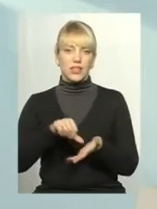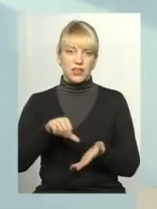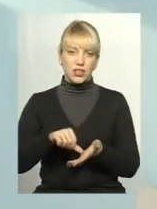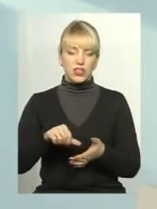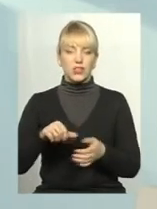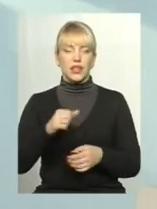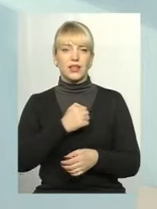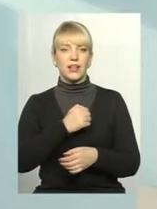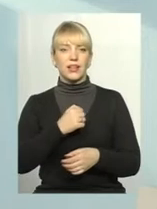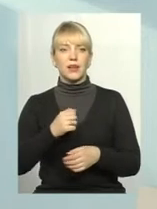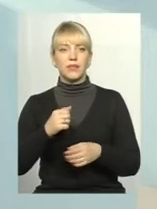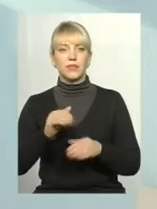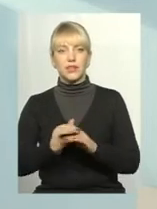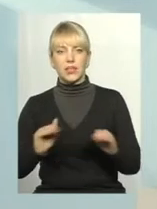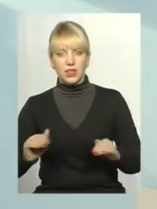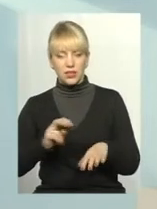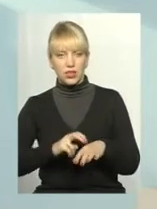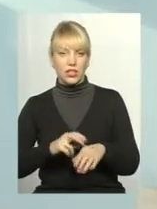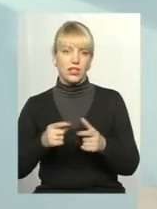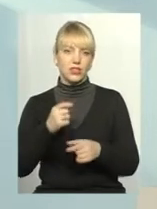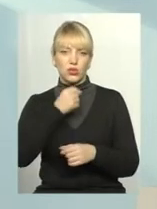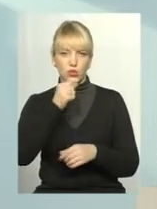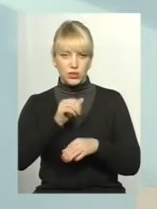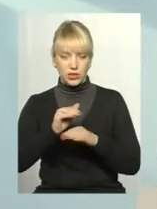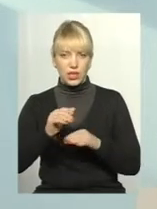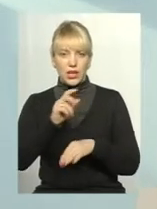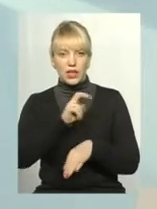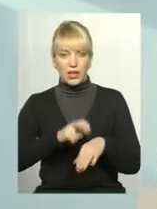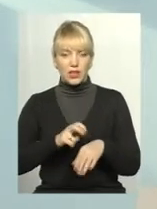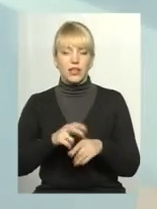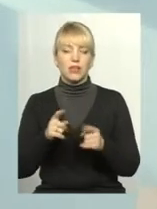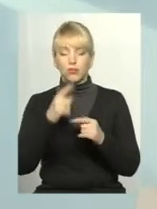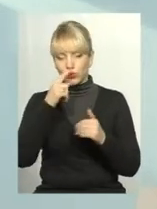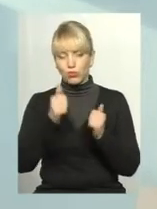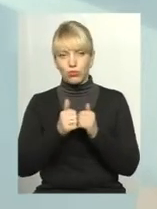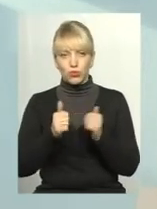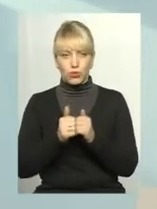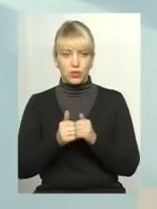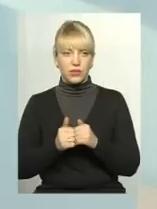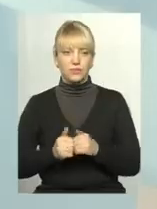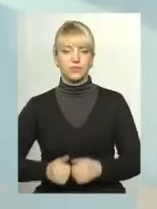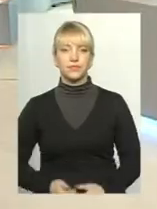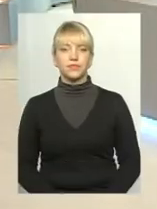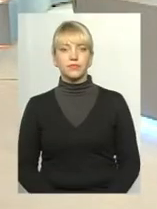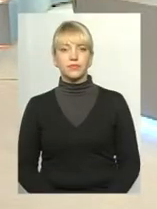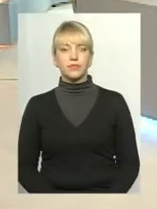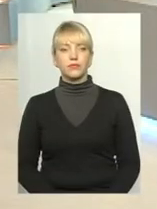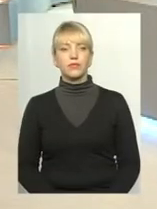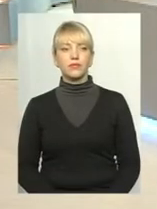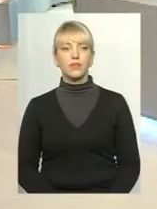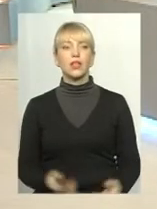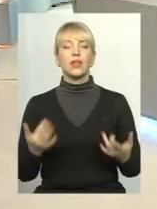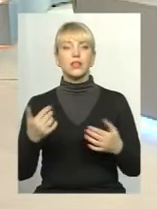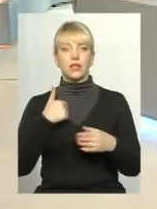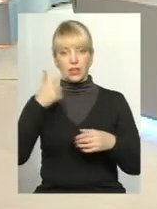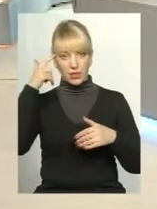педіатр, вони будуть поруч, недалеко, за квартал, за два від місця проживання. Тобто, наскільки я